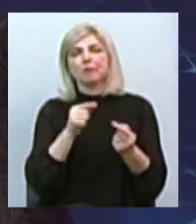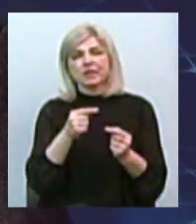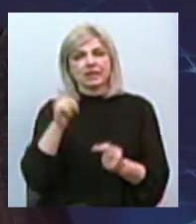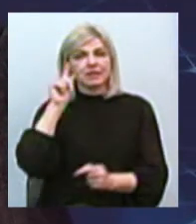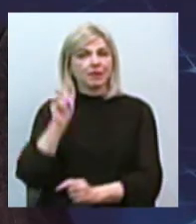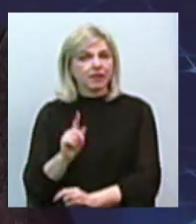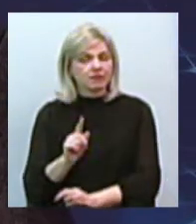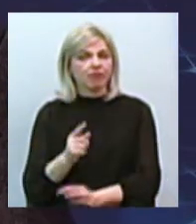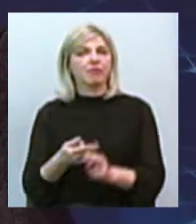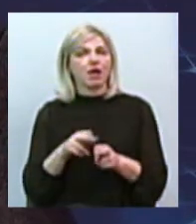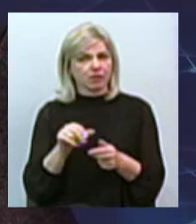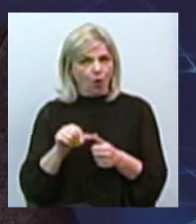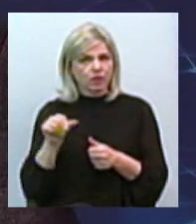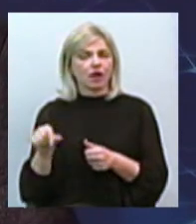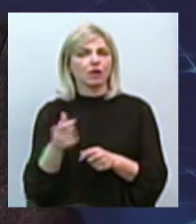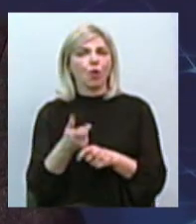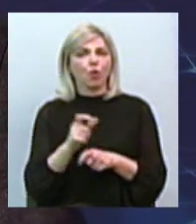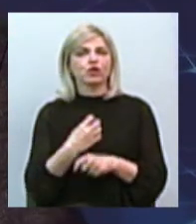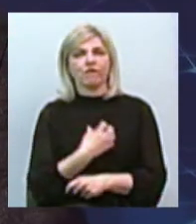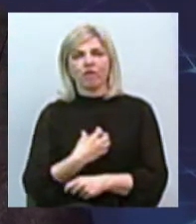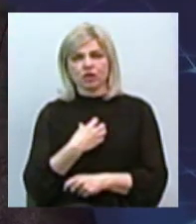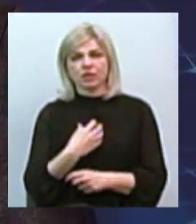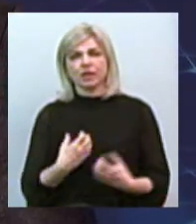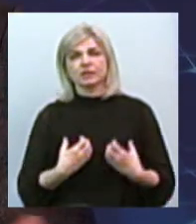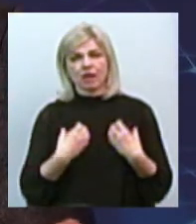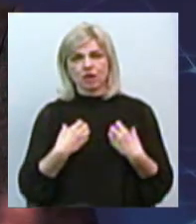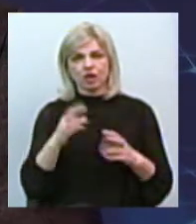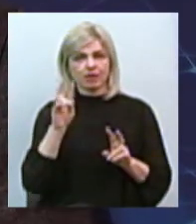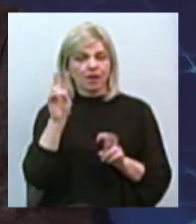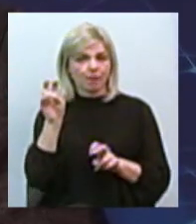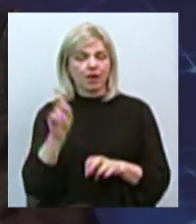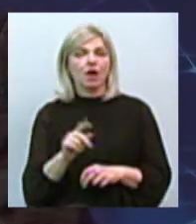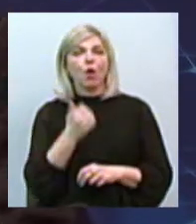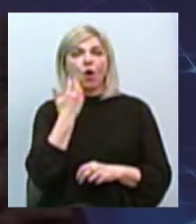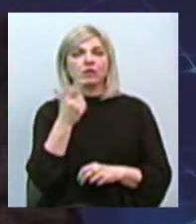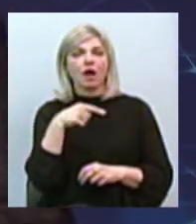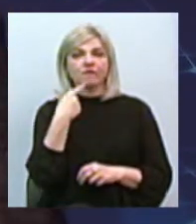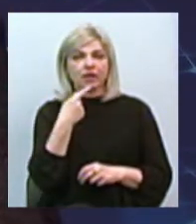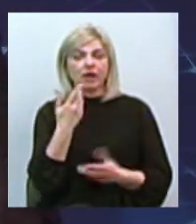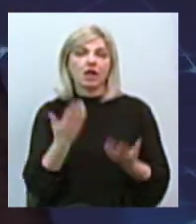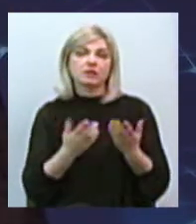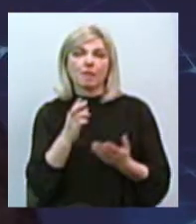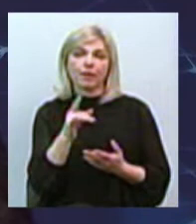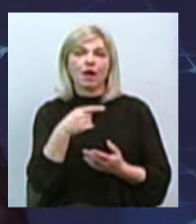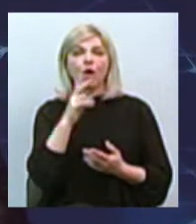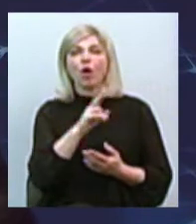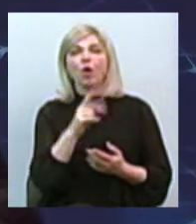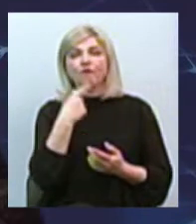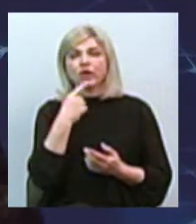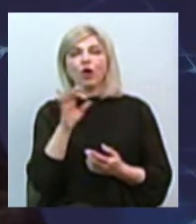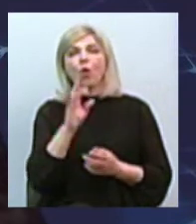Це теж отдельно і дуже важна і страшна тема, тому що, коли говорили, якщо б говорили о комському іншому